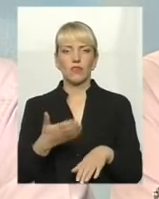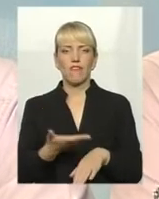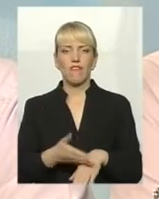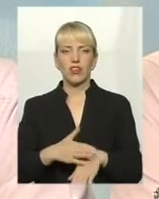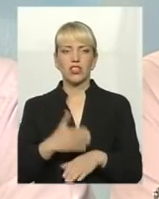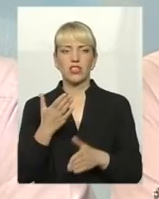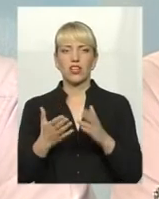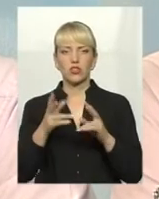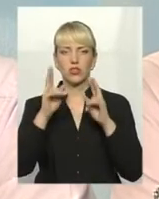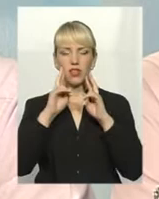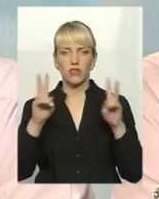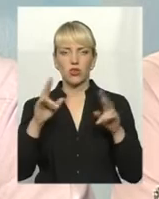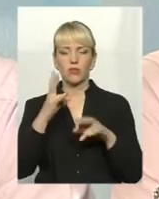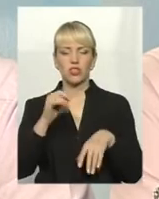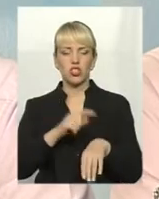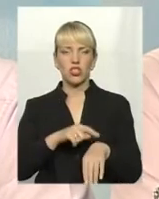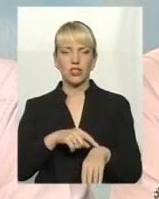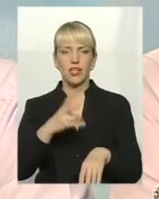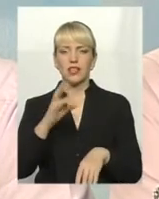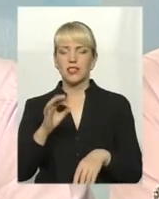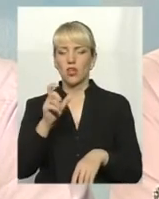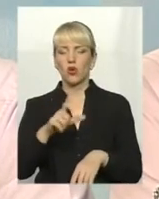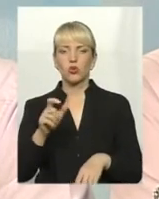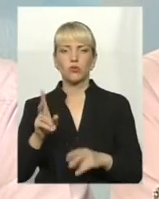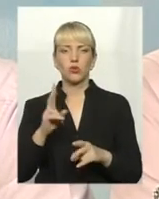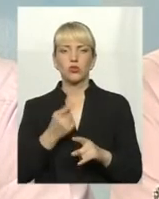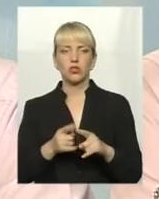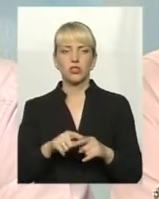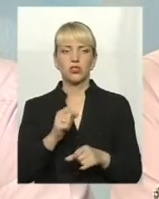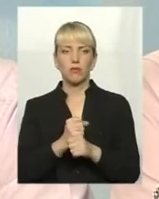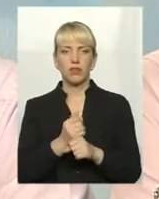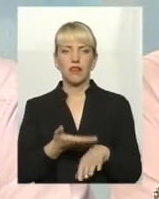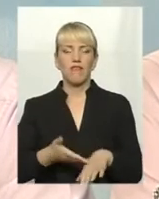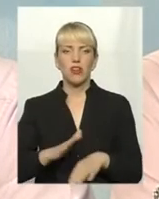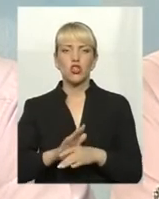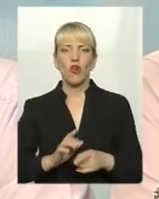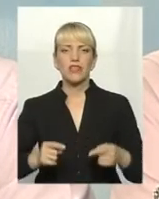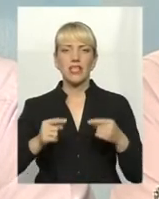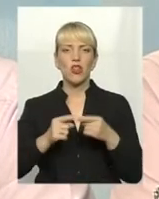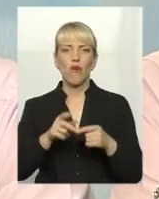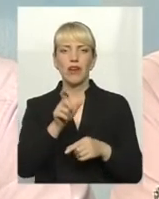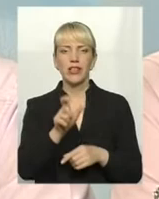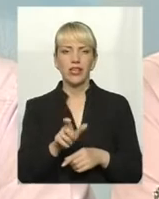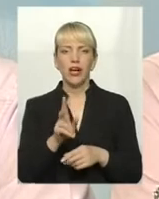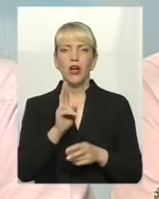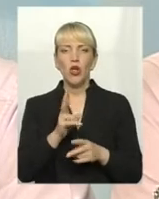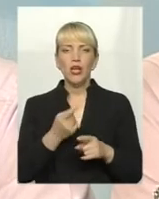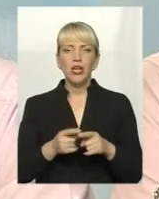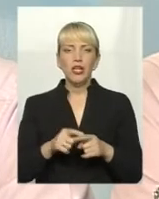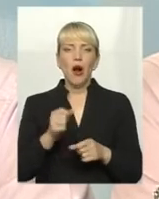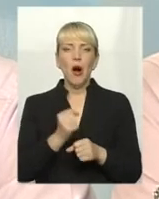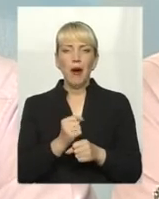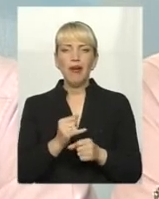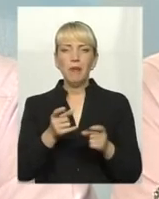що якщо невідомий ні час, ні особи, які вчинили, то важко встановити саме тих, хто це спричинив, і